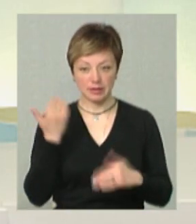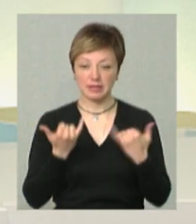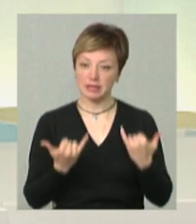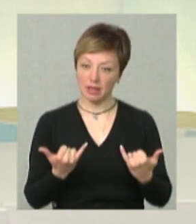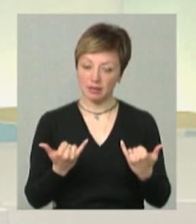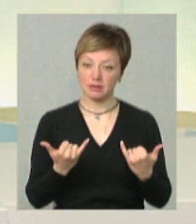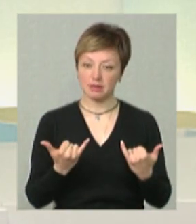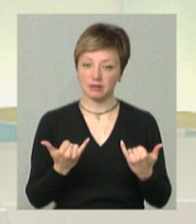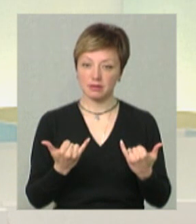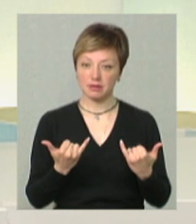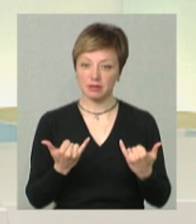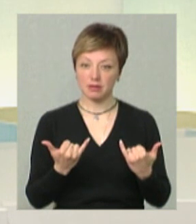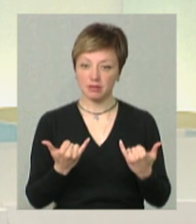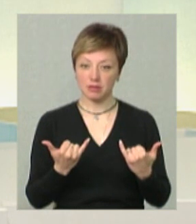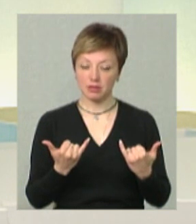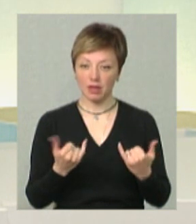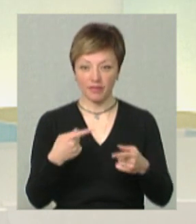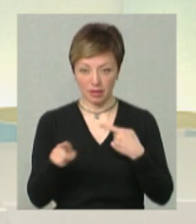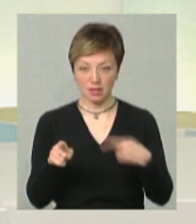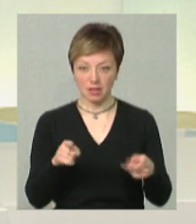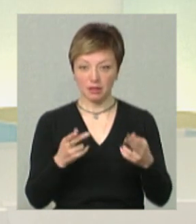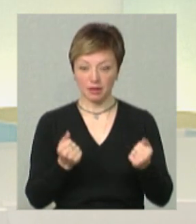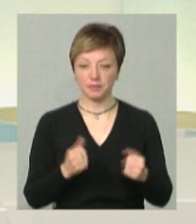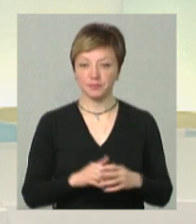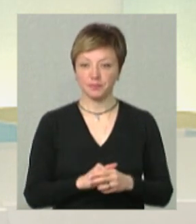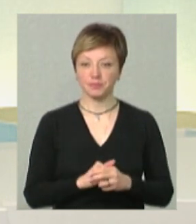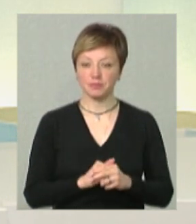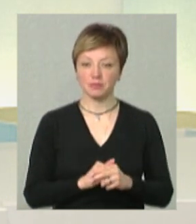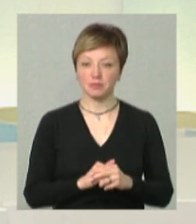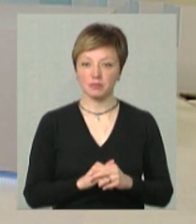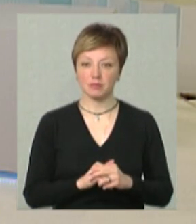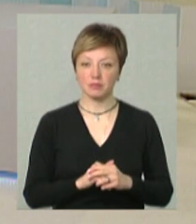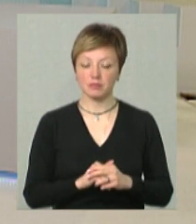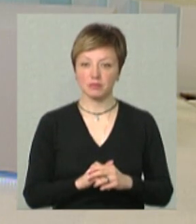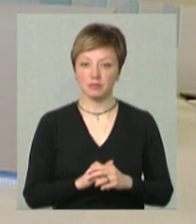і про якусь сказали ви, відрізняється в більший бік.